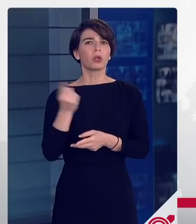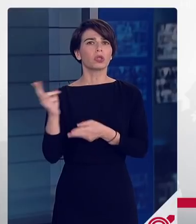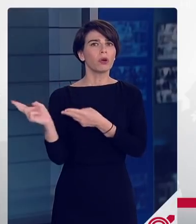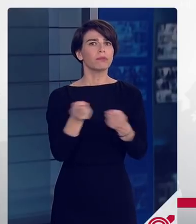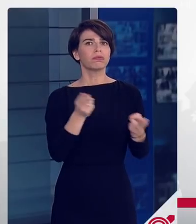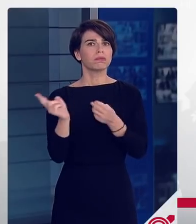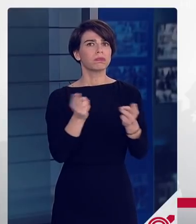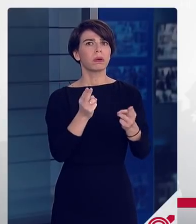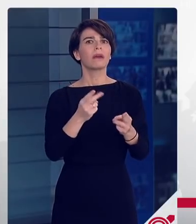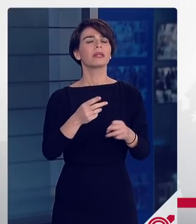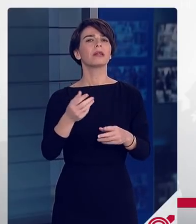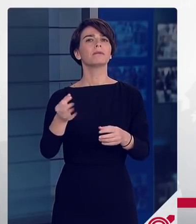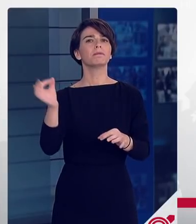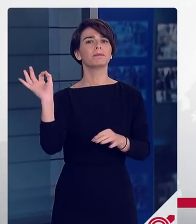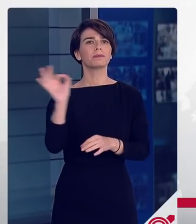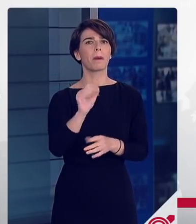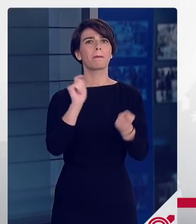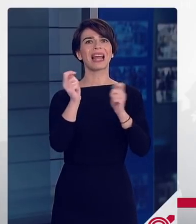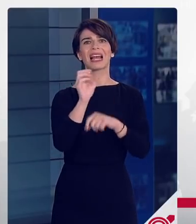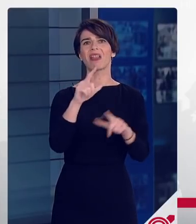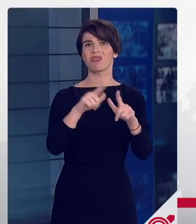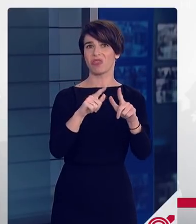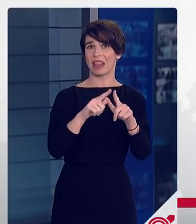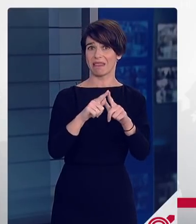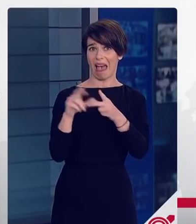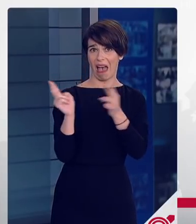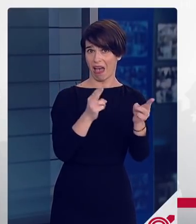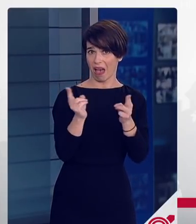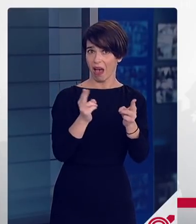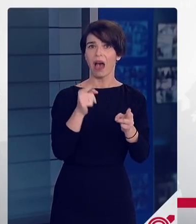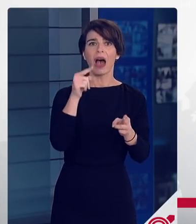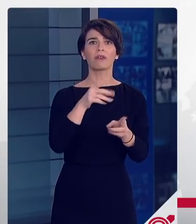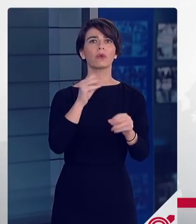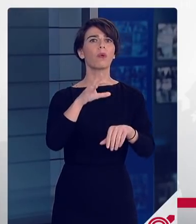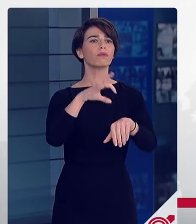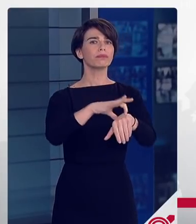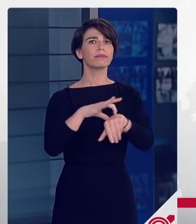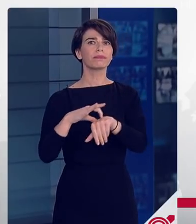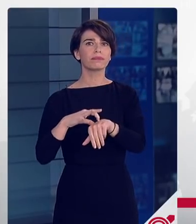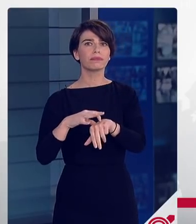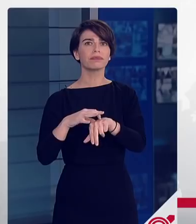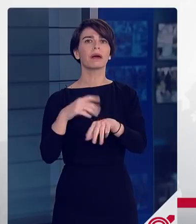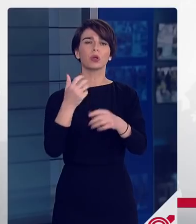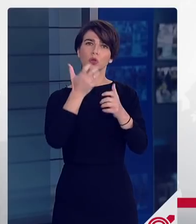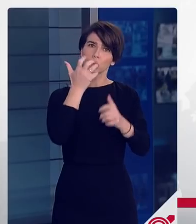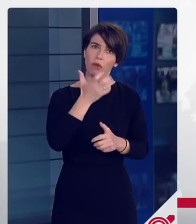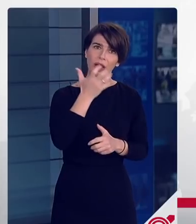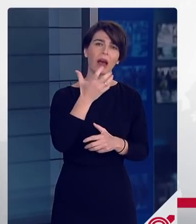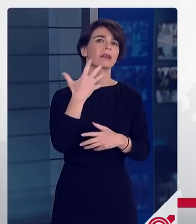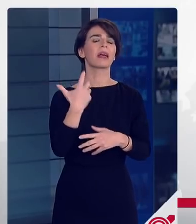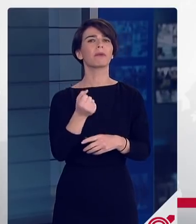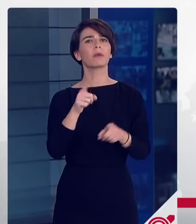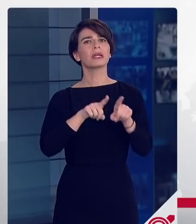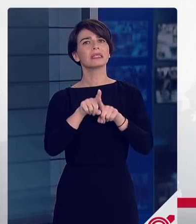οι οποίοι έχουν πληγή από τη μετάλλαξη Δέλτα και επομένως αναφερόμαστε σε νοσηλίες, οι οποίες είναι σοβαρές και σε μεγάλο